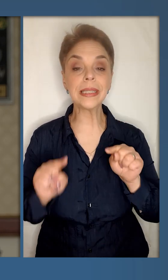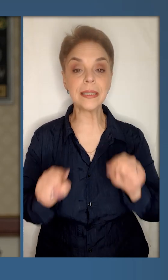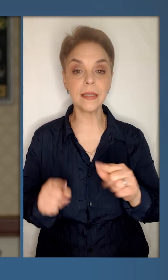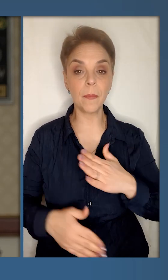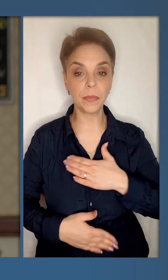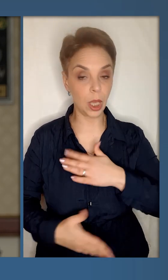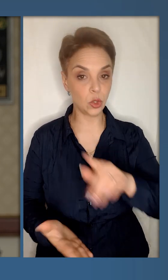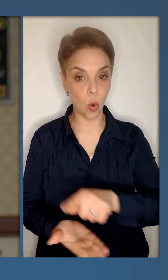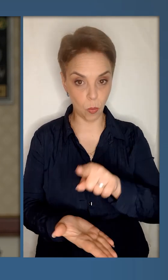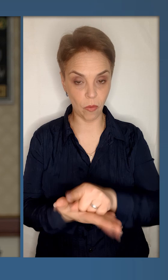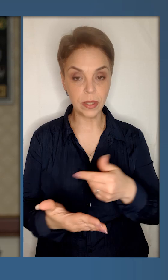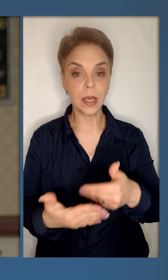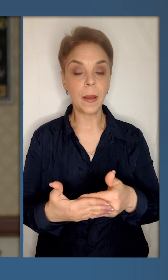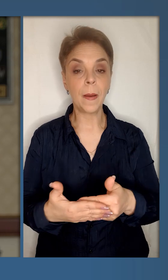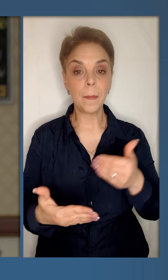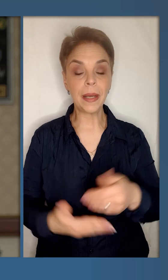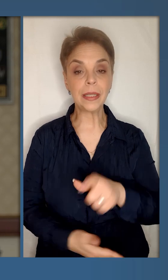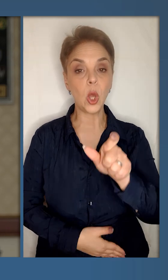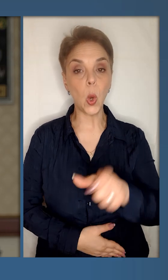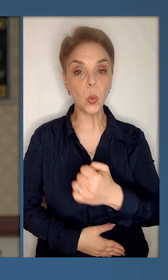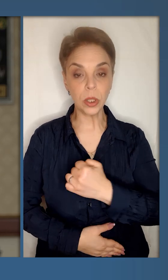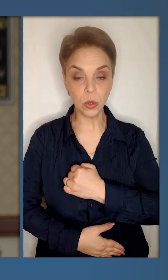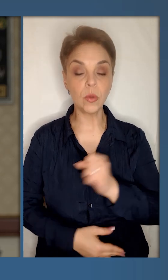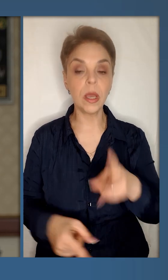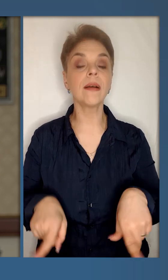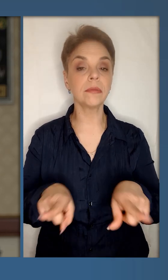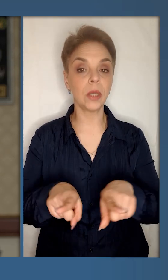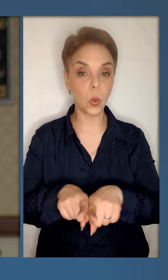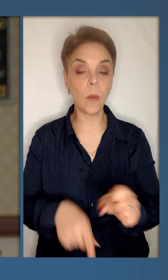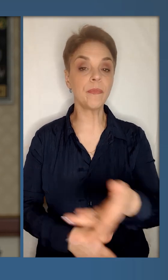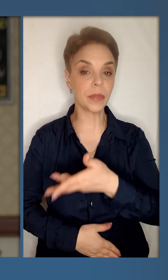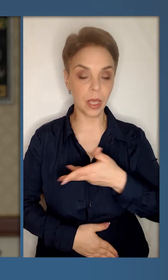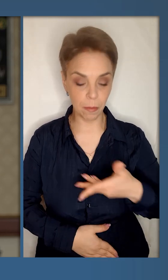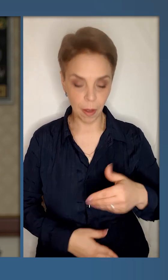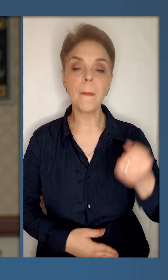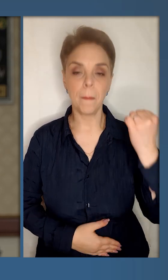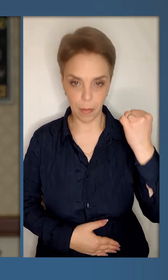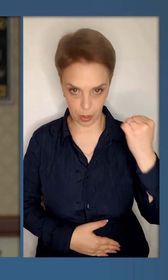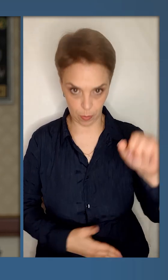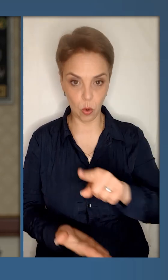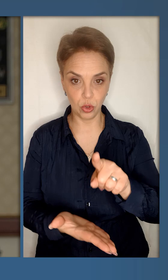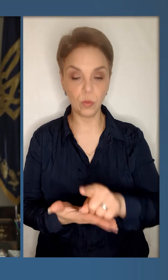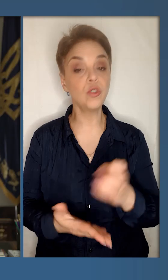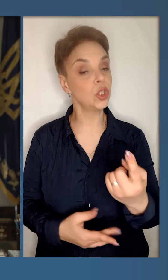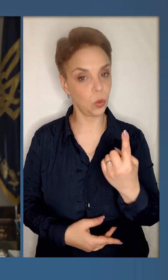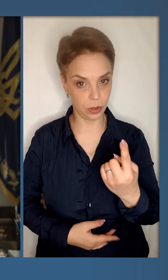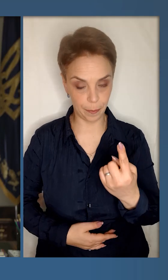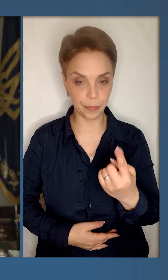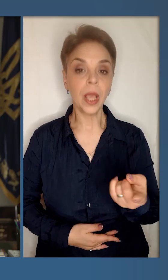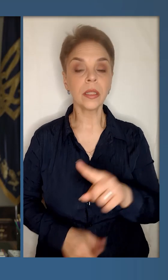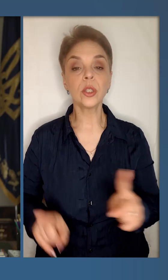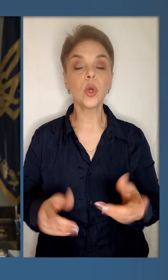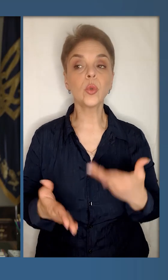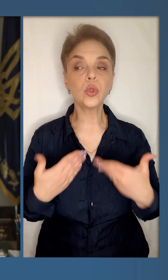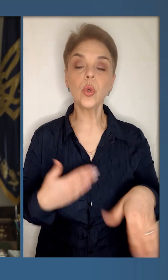Перемогти – це наш обов'язок перед людяністю. Як такої? І ми переможемо. Ще